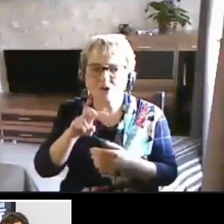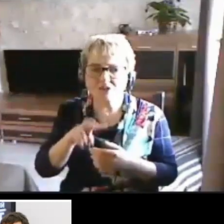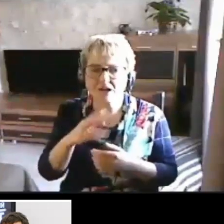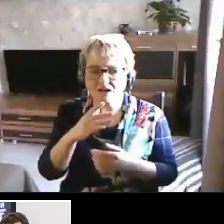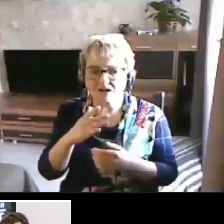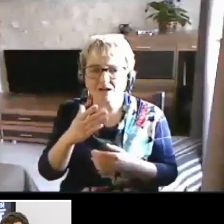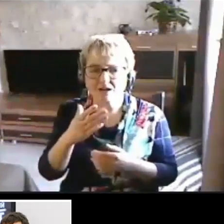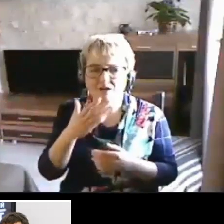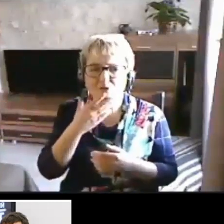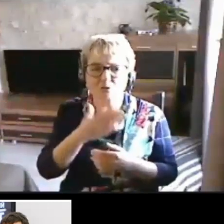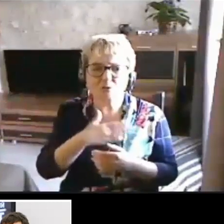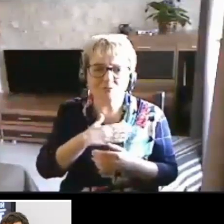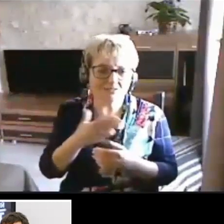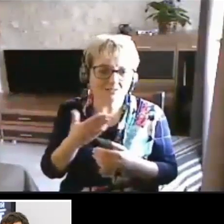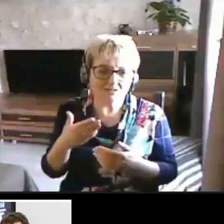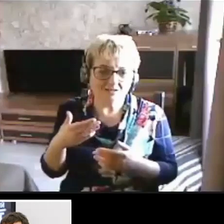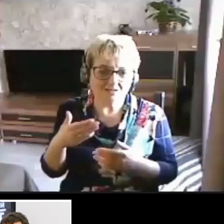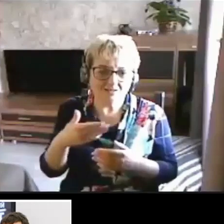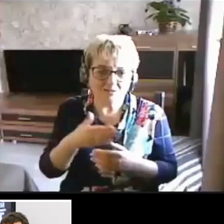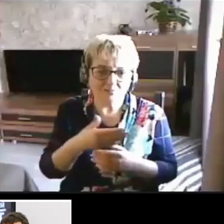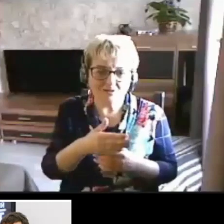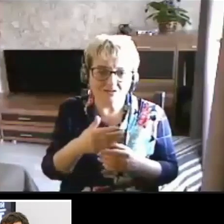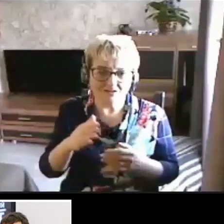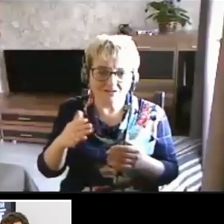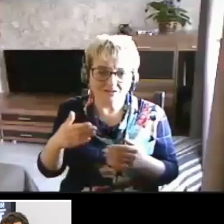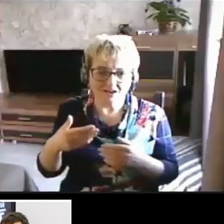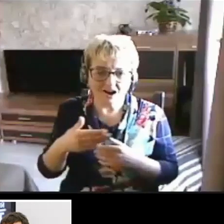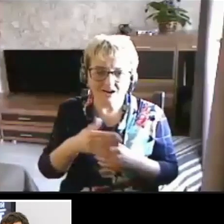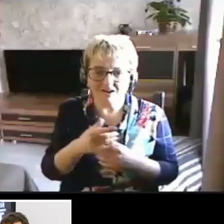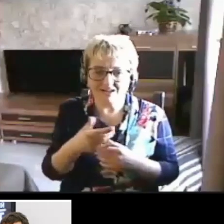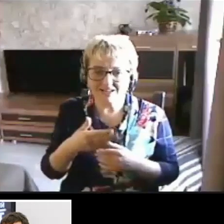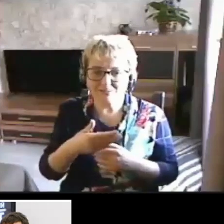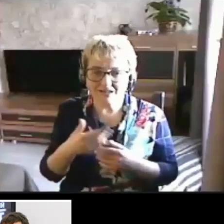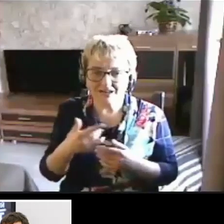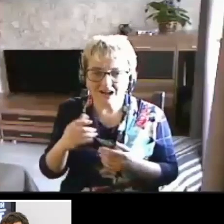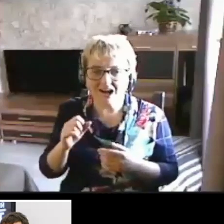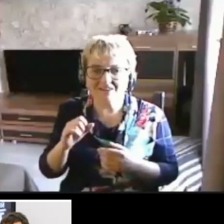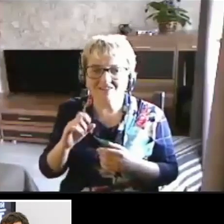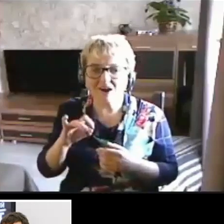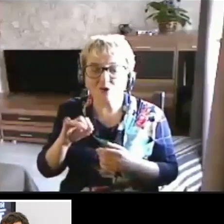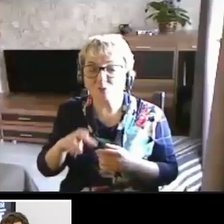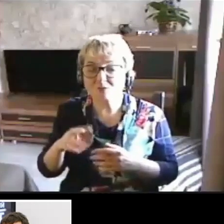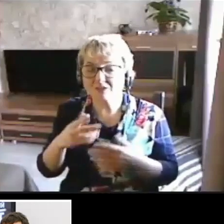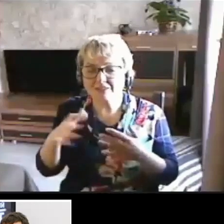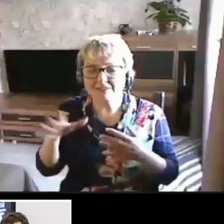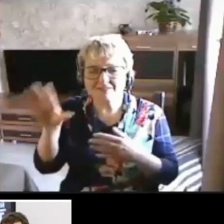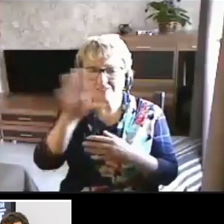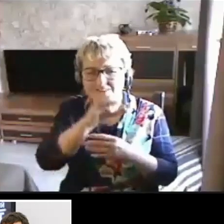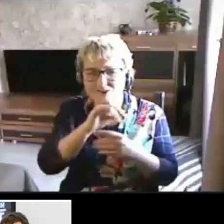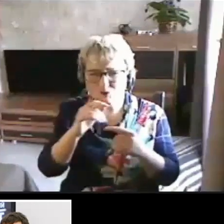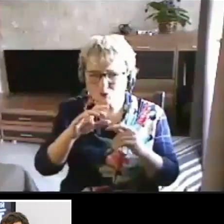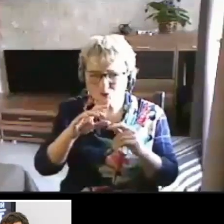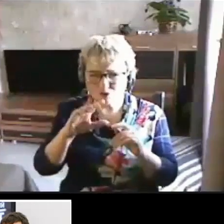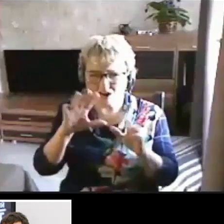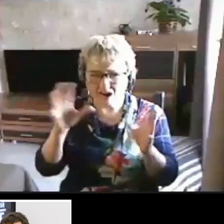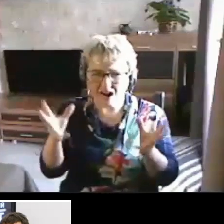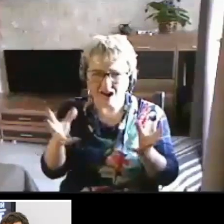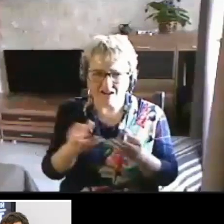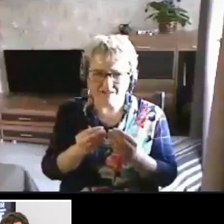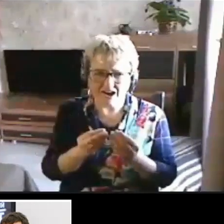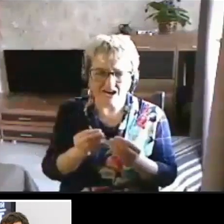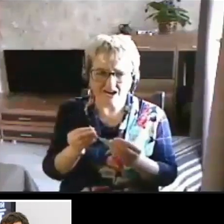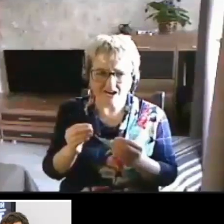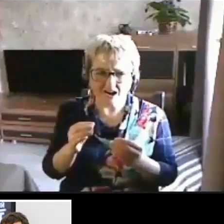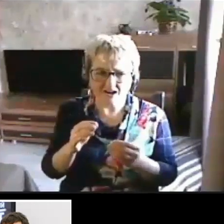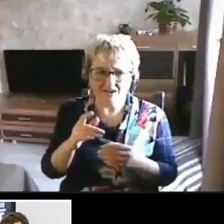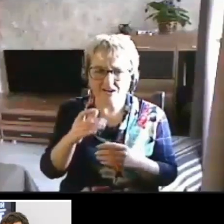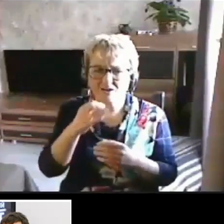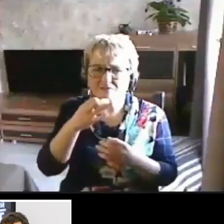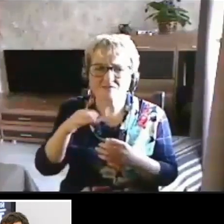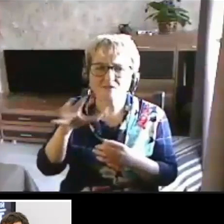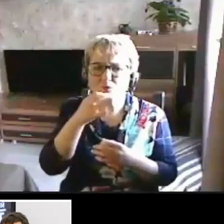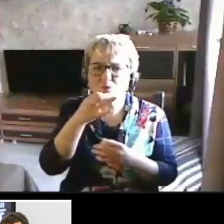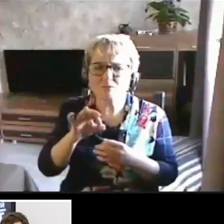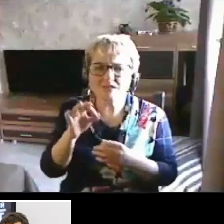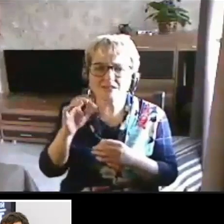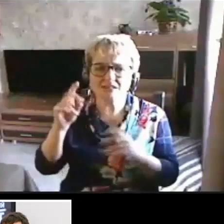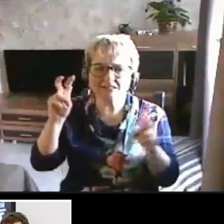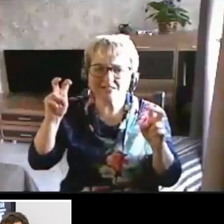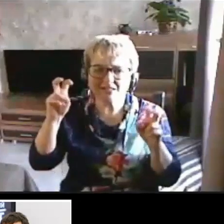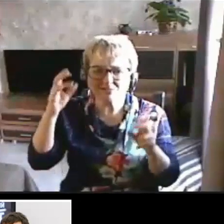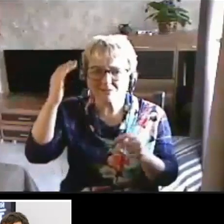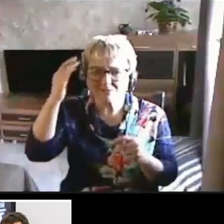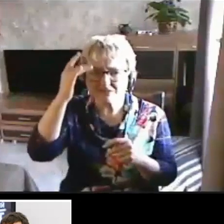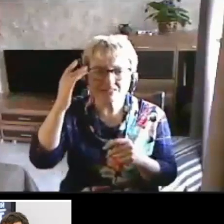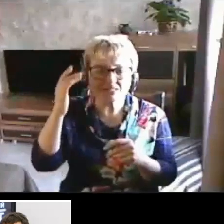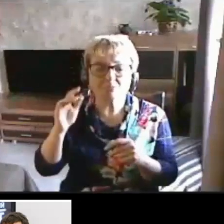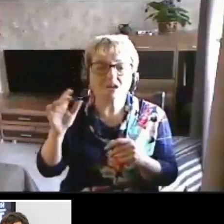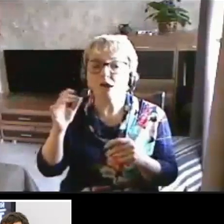аквариумных рыбок. Вот в полной мере он охватывает все темы, мыслимые темы, потому что он